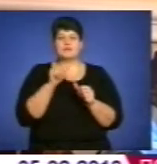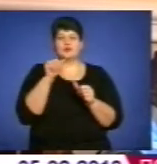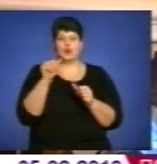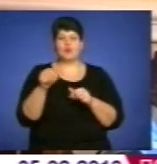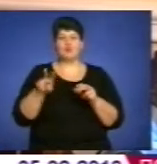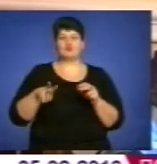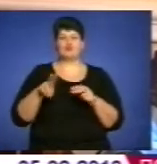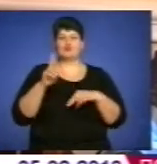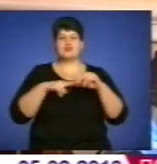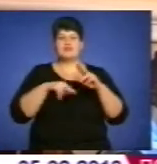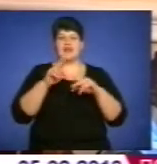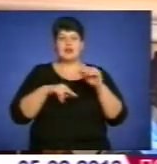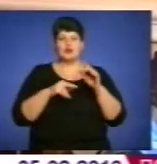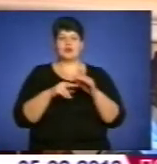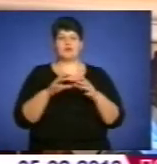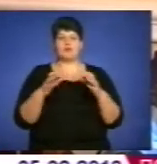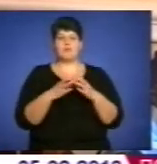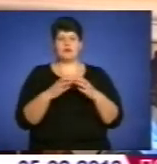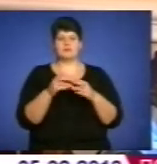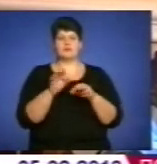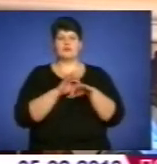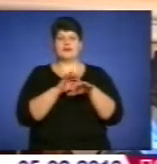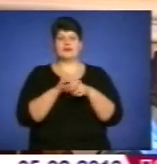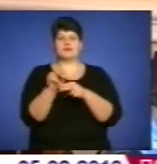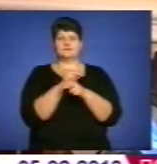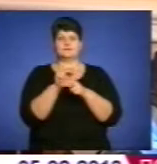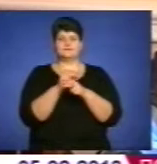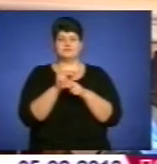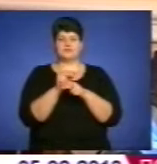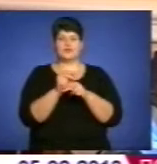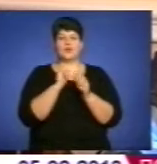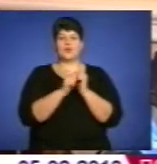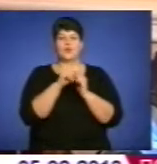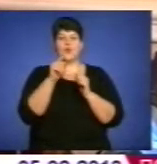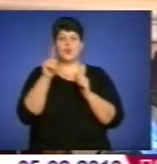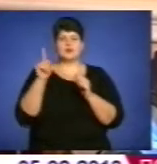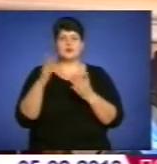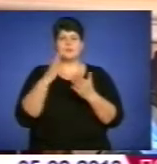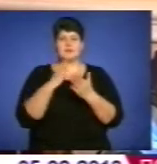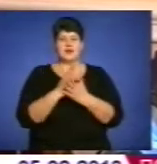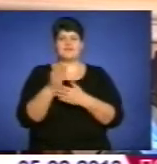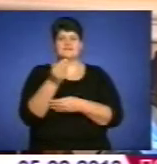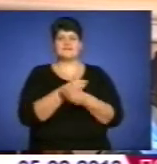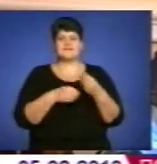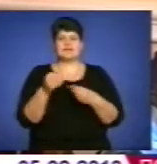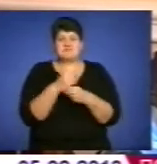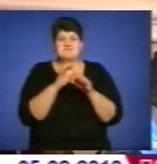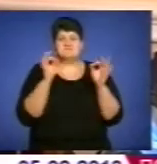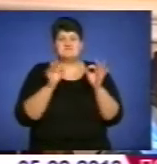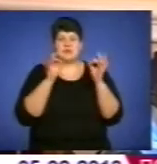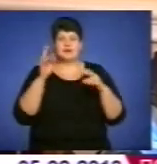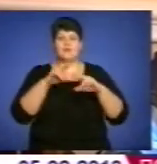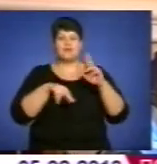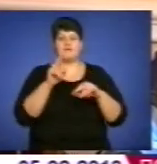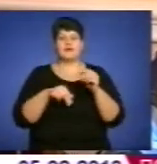будівельною компанією на проведення ремонтних робіт. Однак встановлено, що вказна будівельна компанія має ознаки ефективності і жодних будівельних робіт